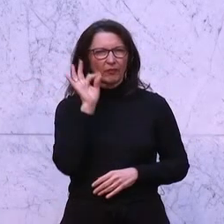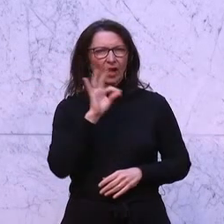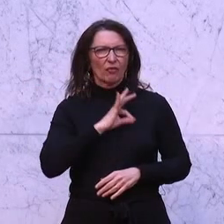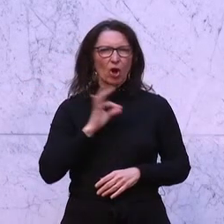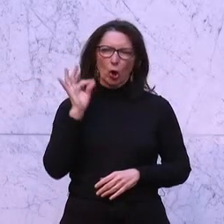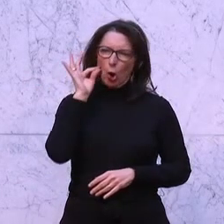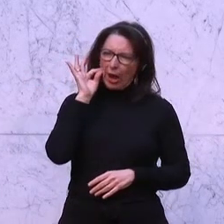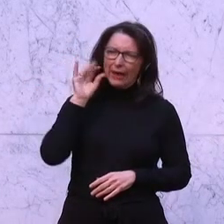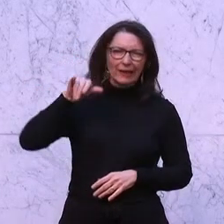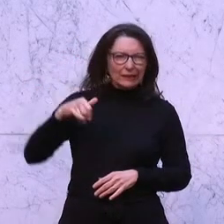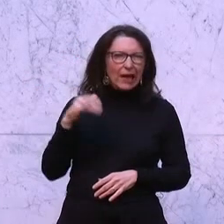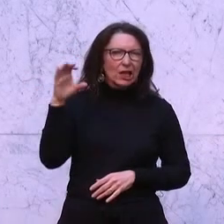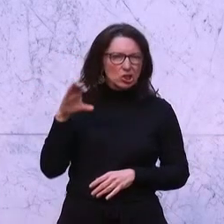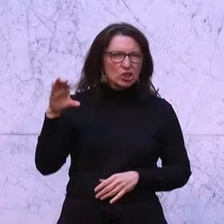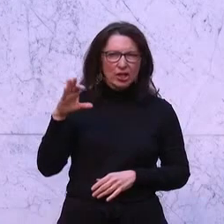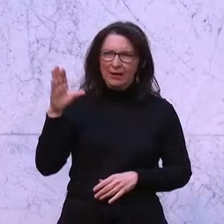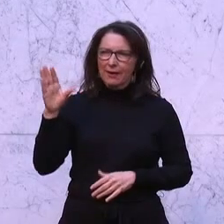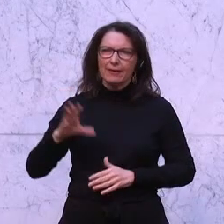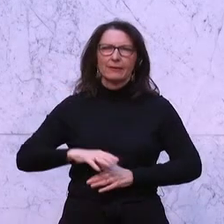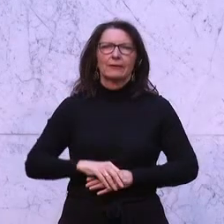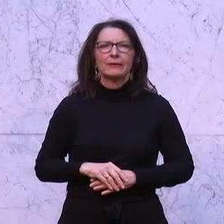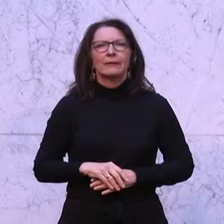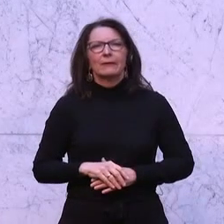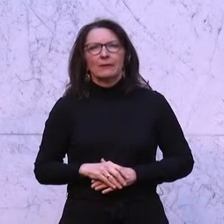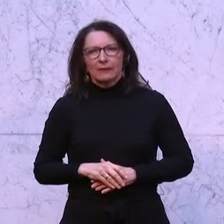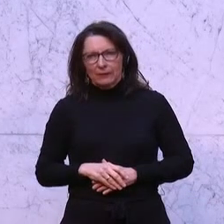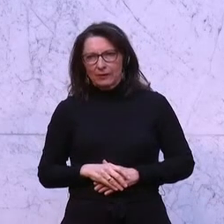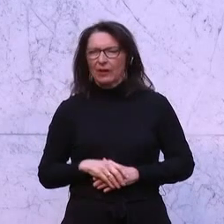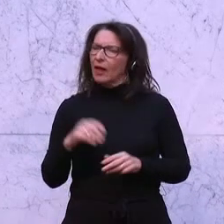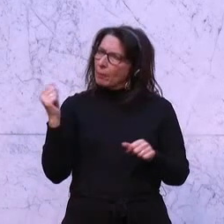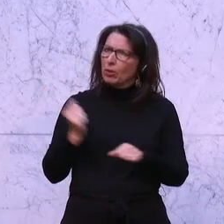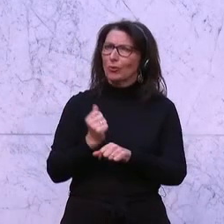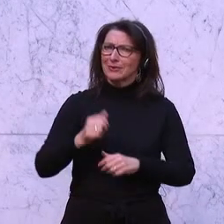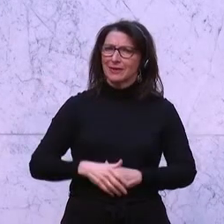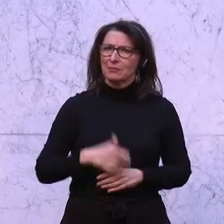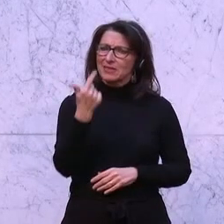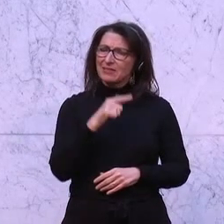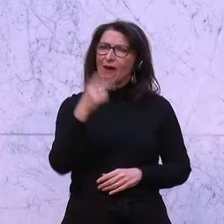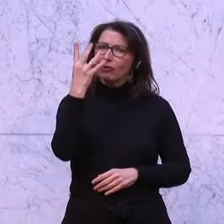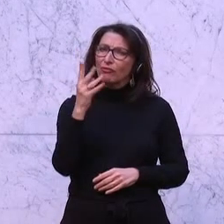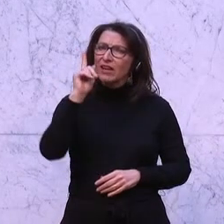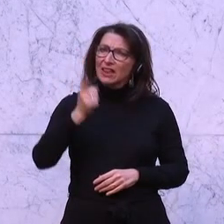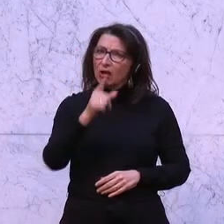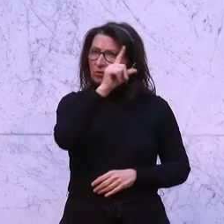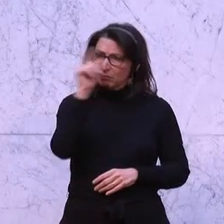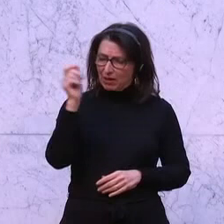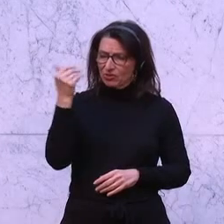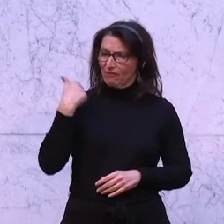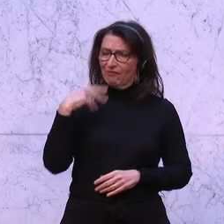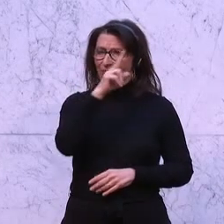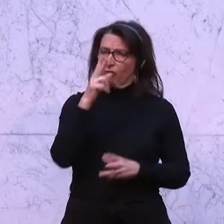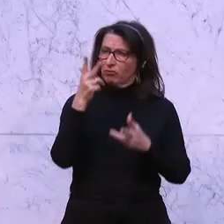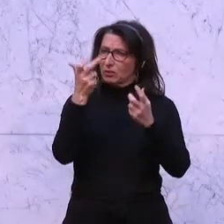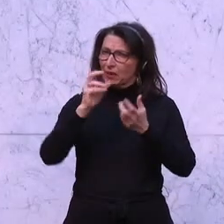Jädler-Cincelli, es haben trotzdem 204.000 Menschen dieses Erfolgsbegehren